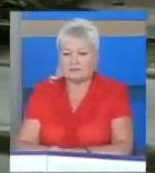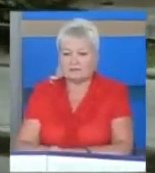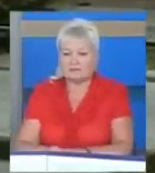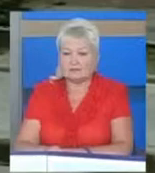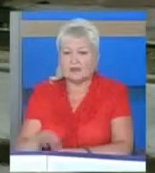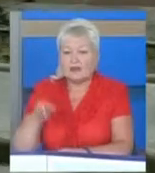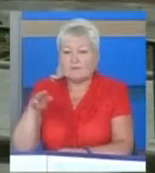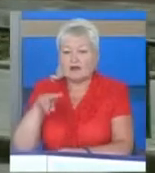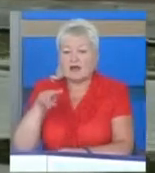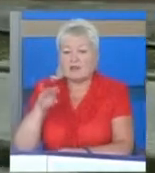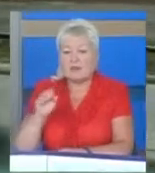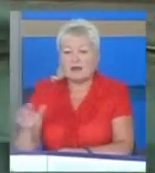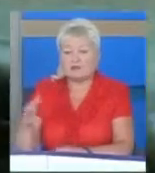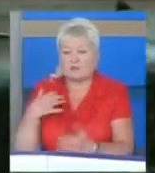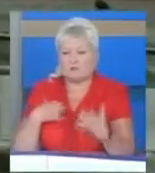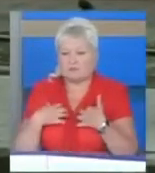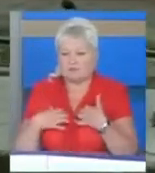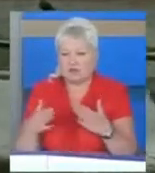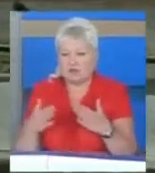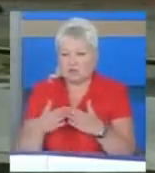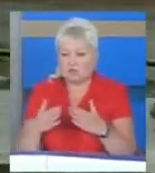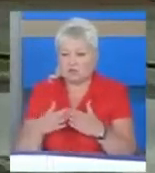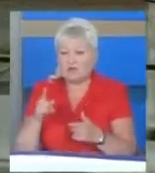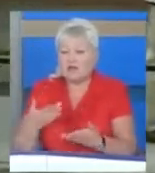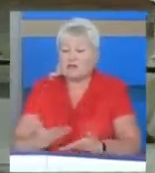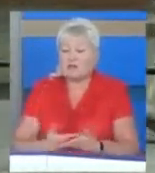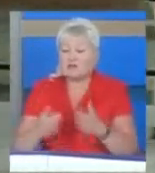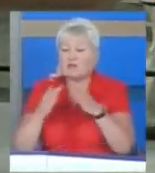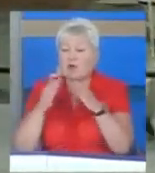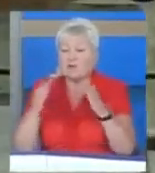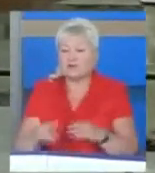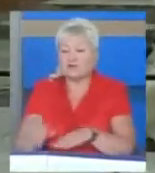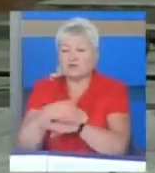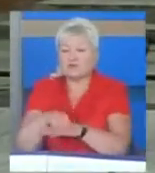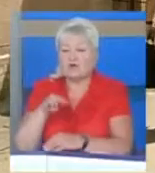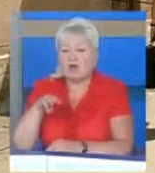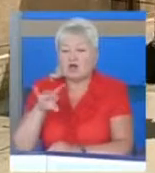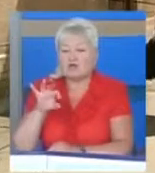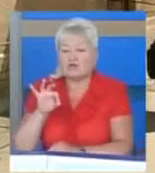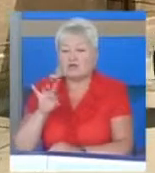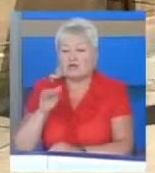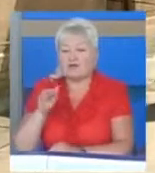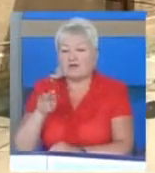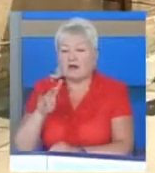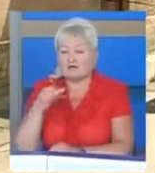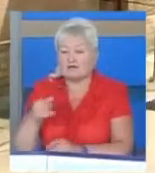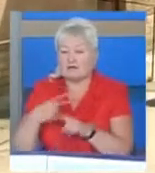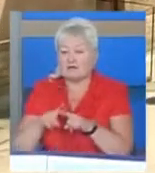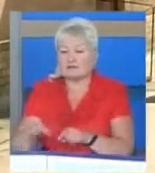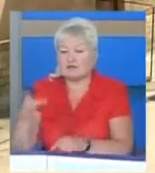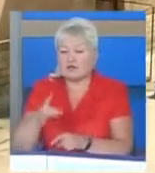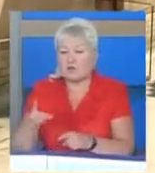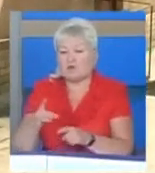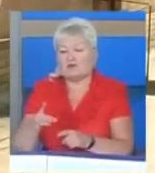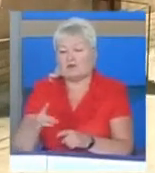Михайло Петрів поспішає додому. Він живе у будинку, що на вулиці Турф'яній. Це район компактного